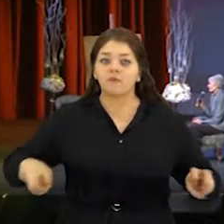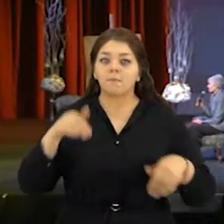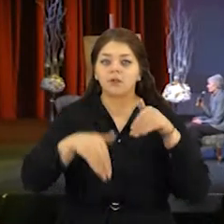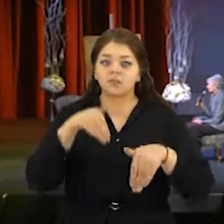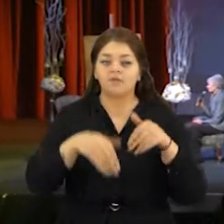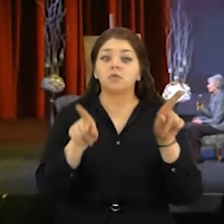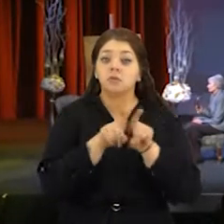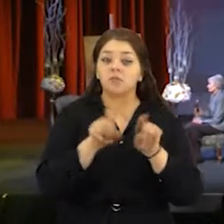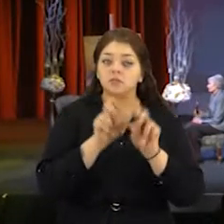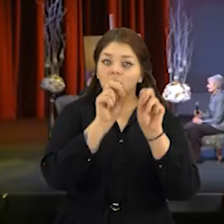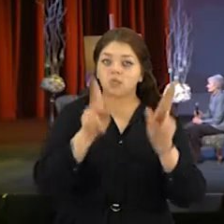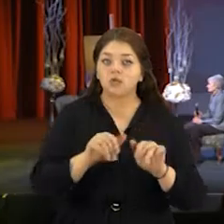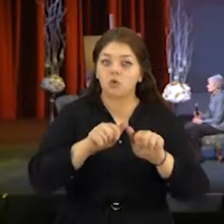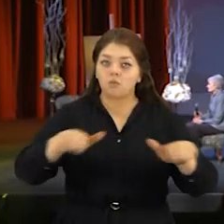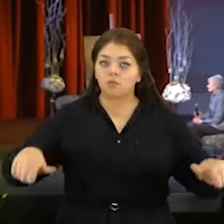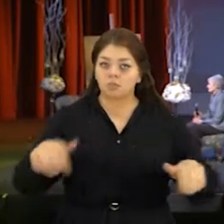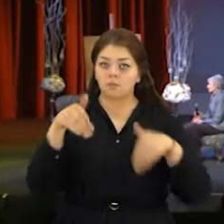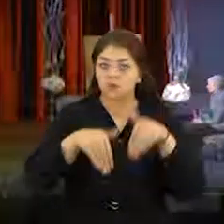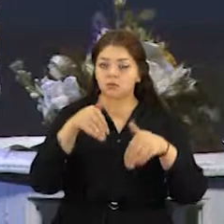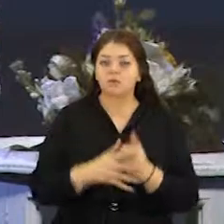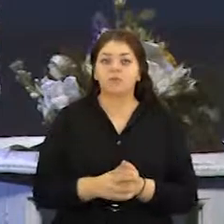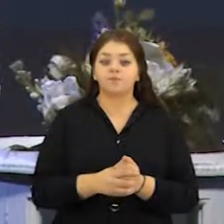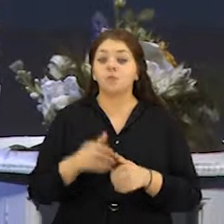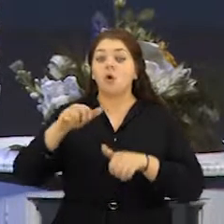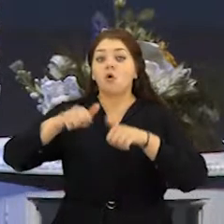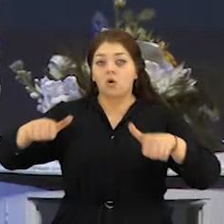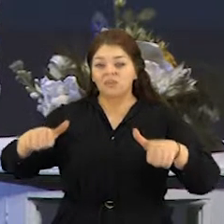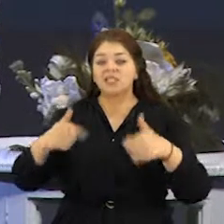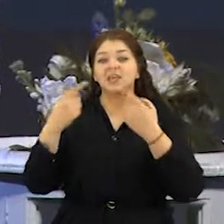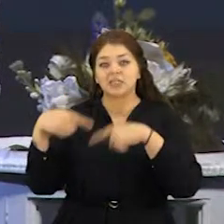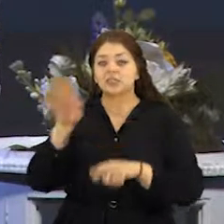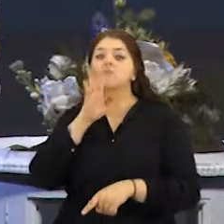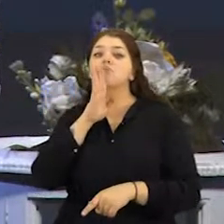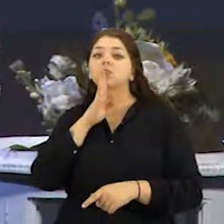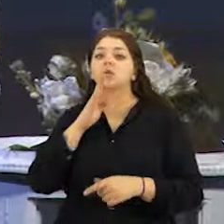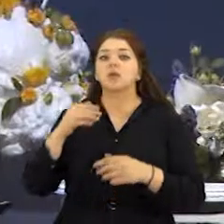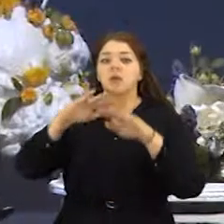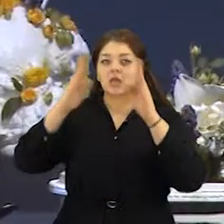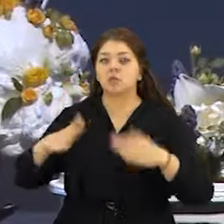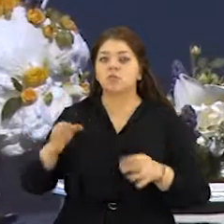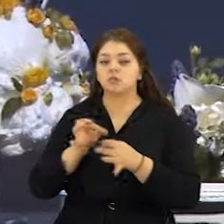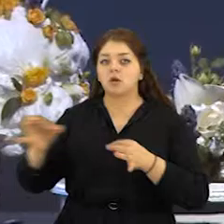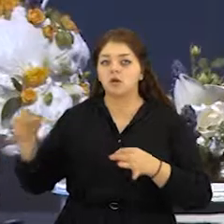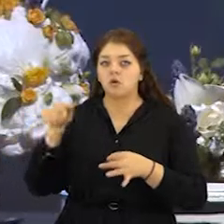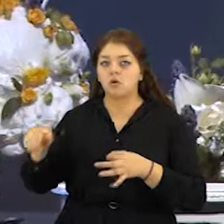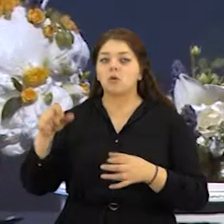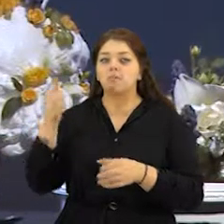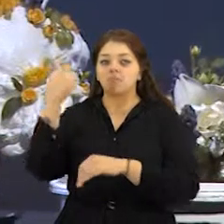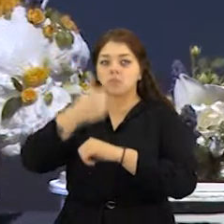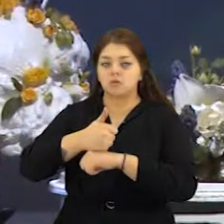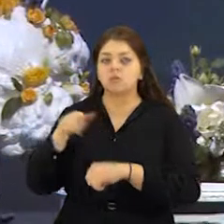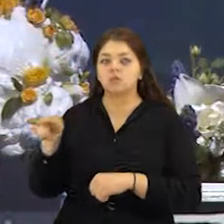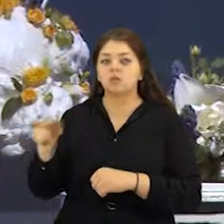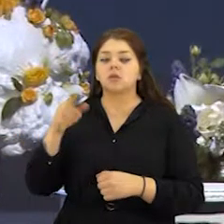vakarėse savo balsus atidavė ir speciali komisija. Pastaroja savo simpatijas skyrė kelmes rajono atstoviai šaukėnų bendruomenės